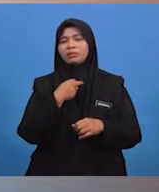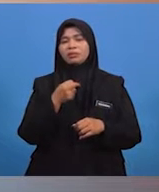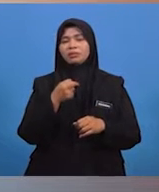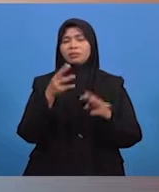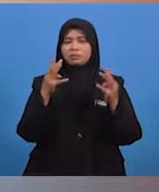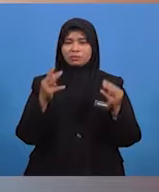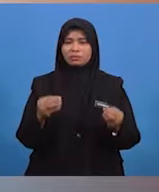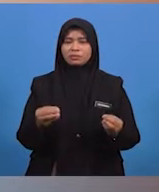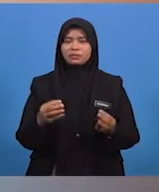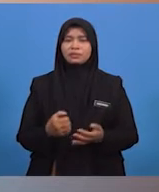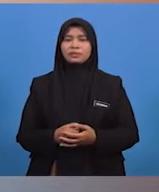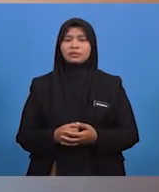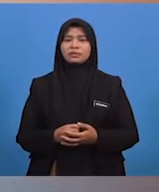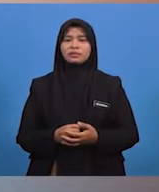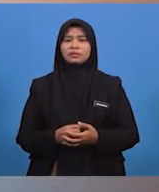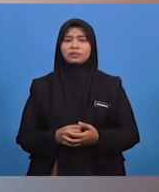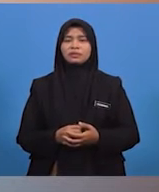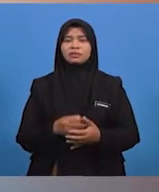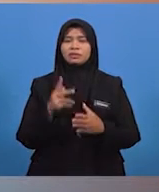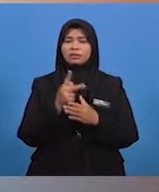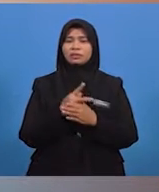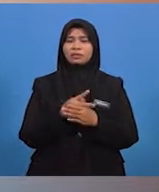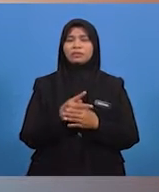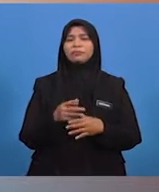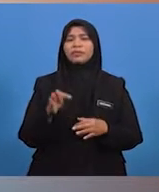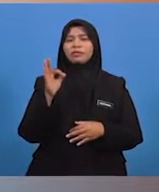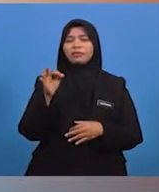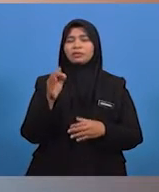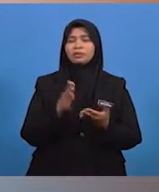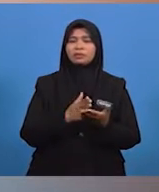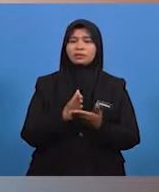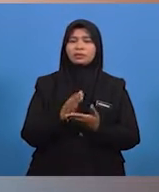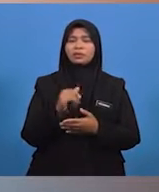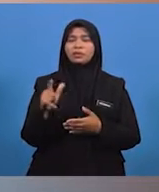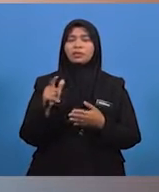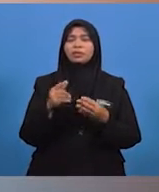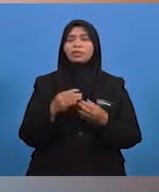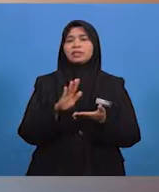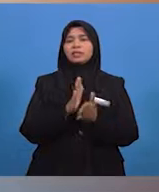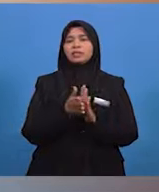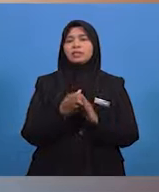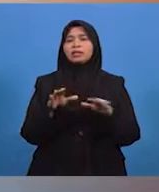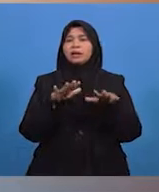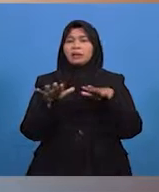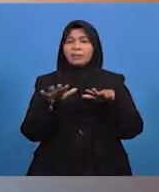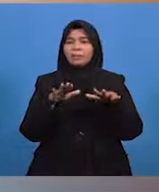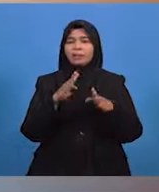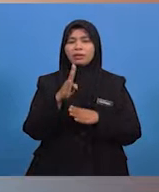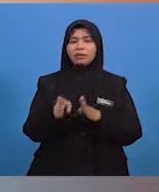sekitar. Faktor seterusnya yang akan kita bincangkan ialah kejadian gempa bumi.